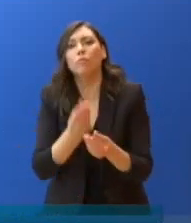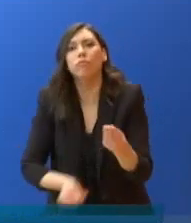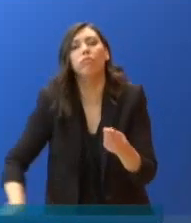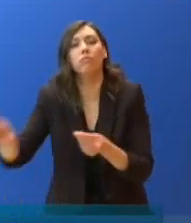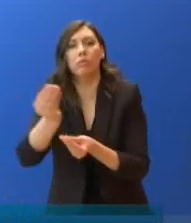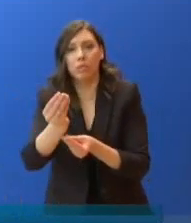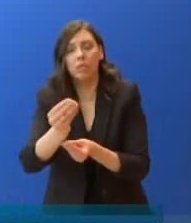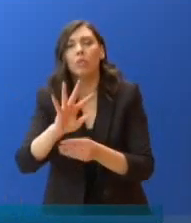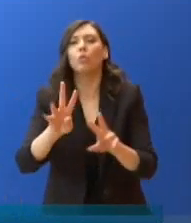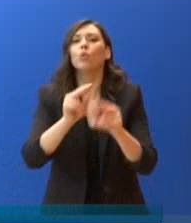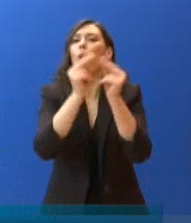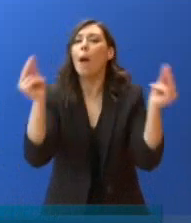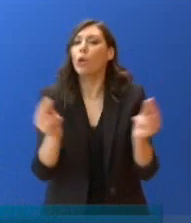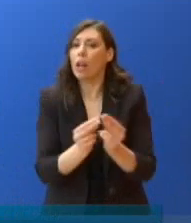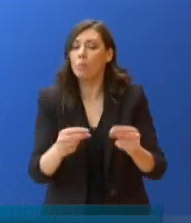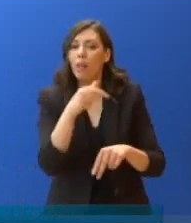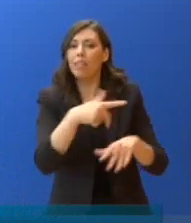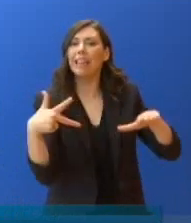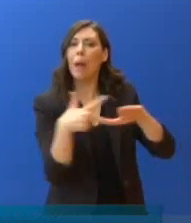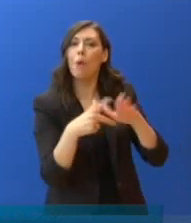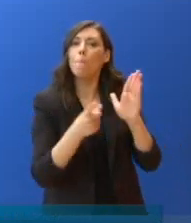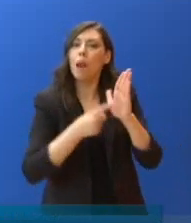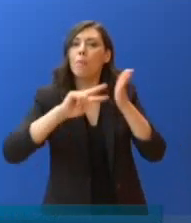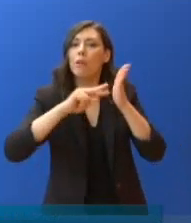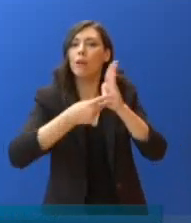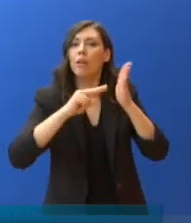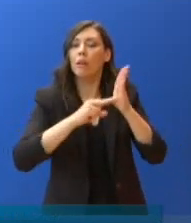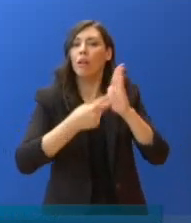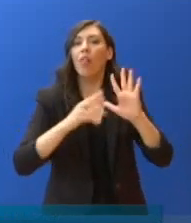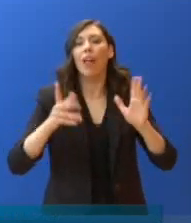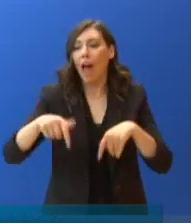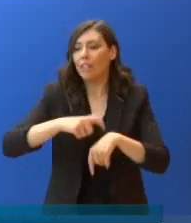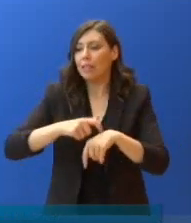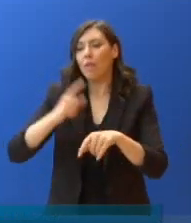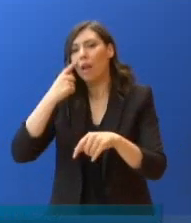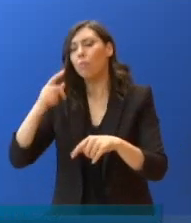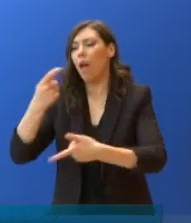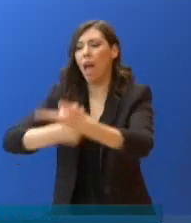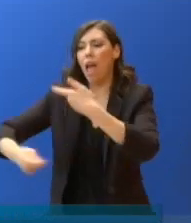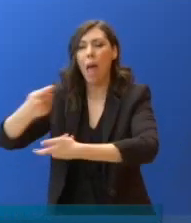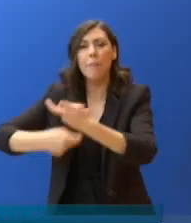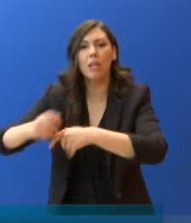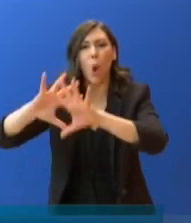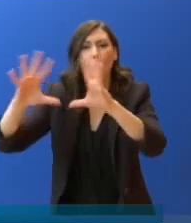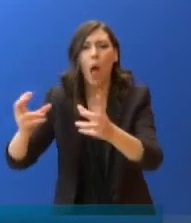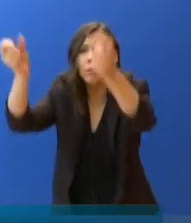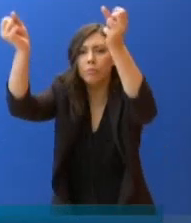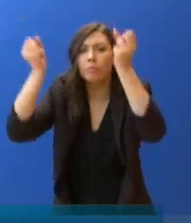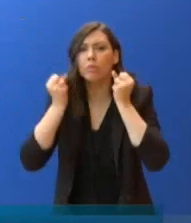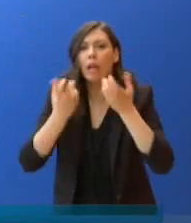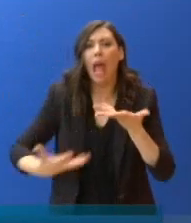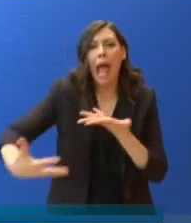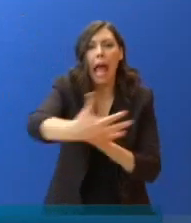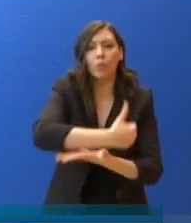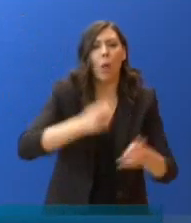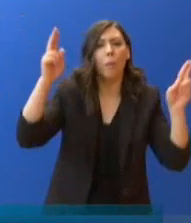σύνεση για να μπορέσουμε να διατηρήσουμε την εμπιστοσύνη που έχουμε κερδίσει με κόπο, ώστε όλοι να είναι σίγουροι ότι το